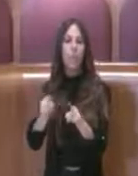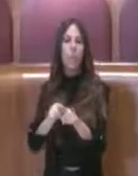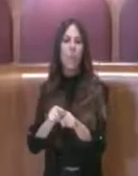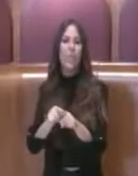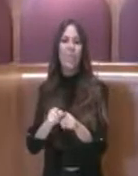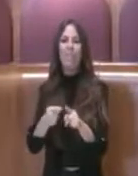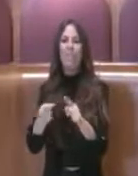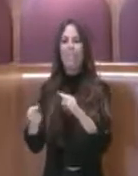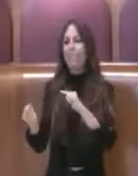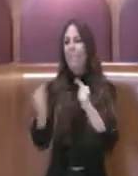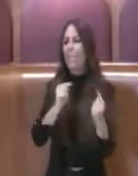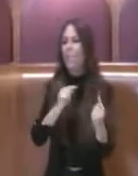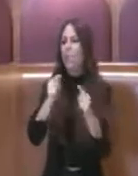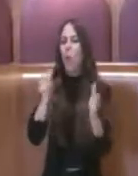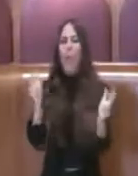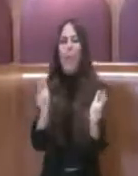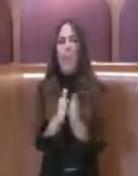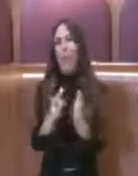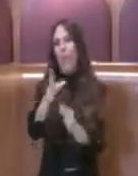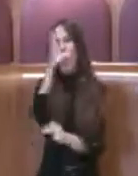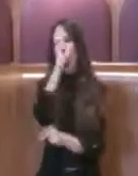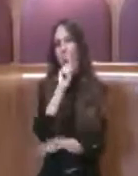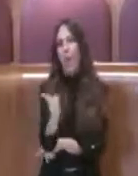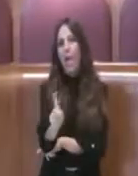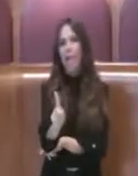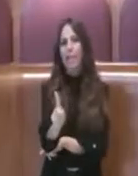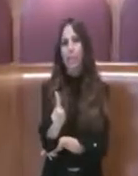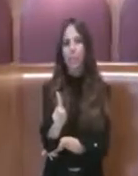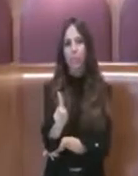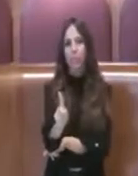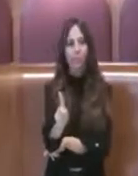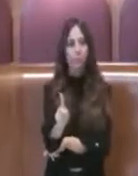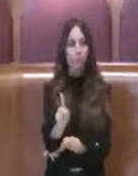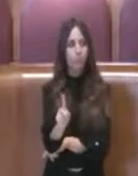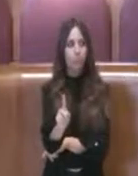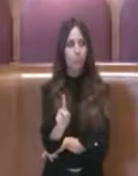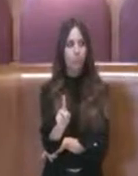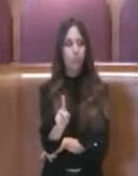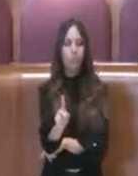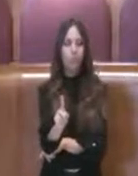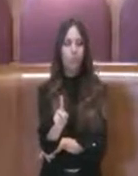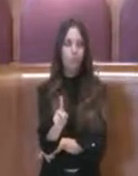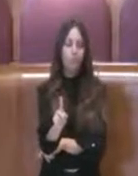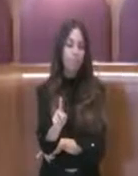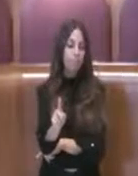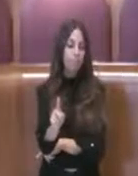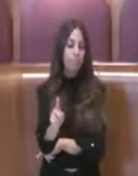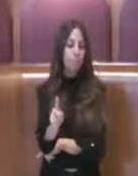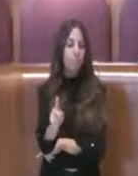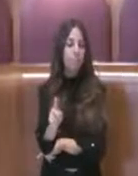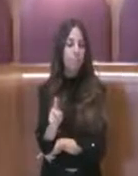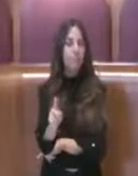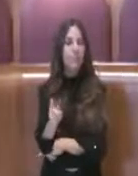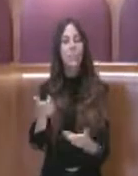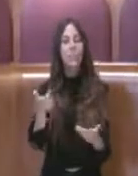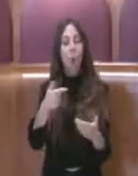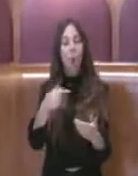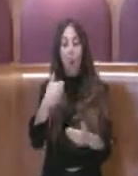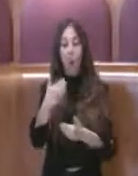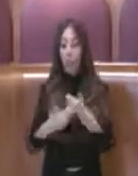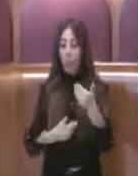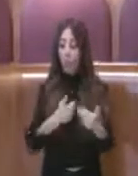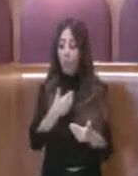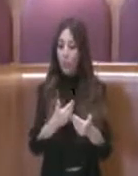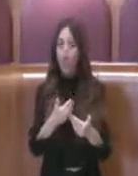sinceramente non la comprendo, però insomma riteniamo importante in coerenza, in continuità